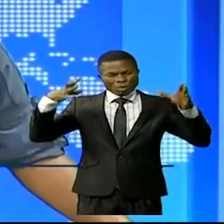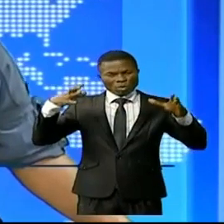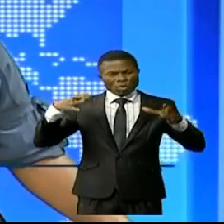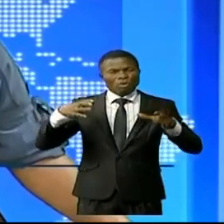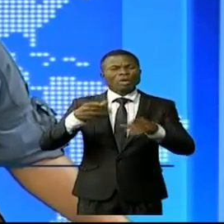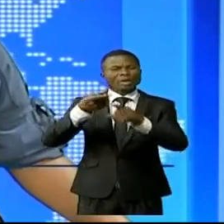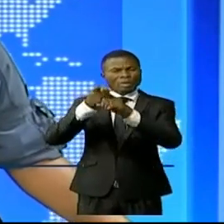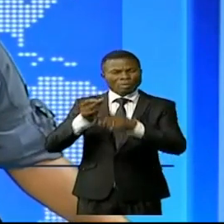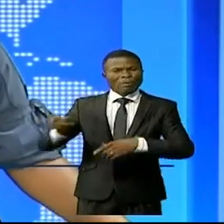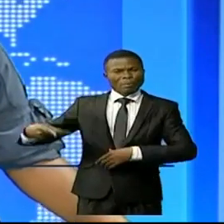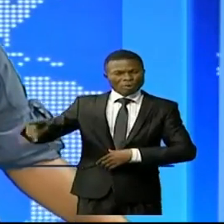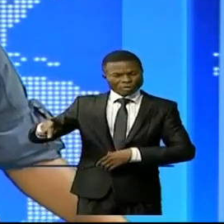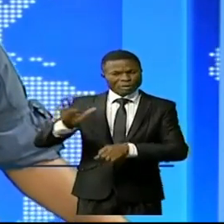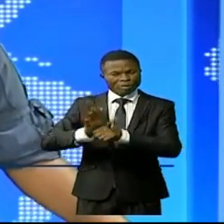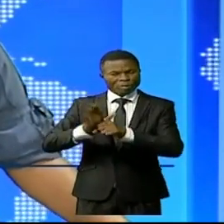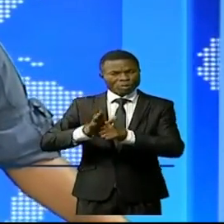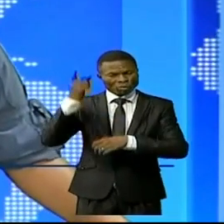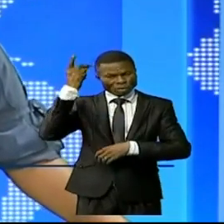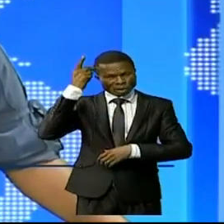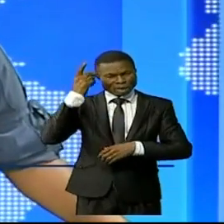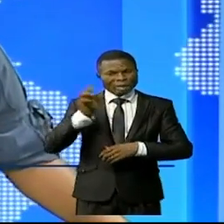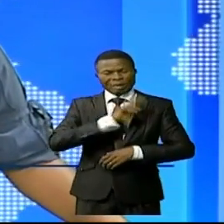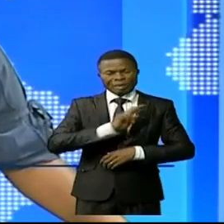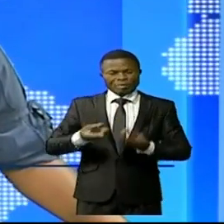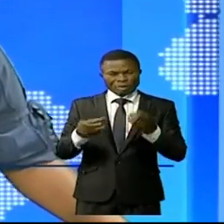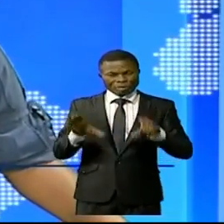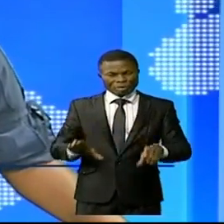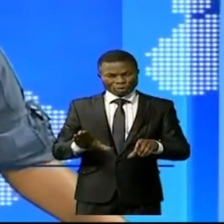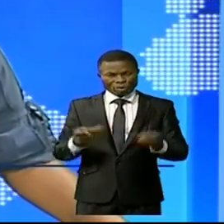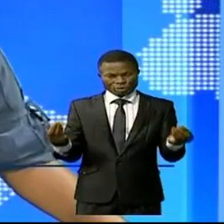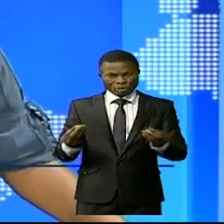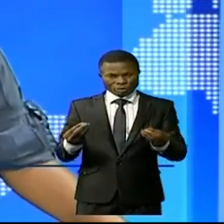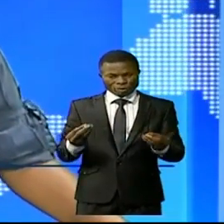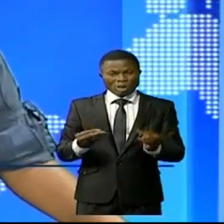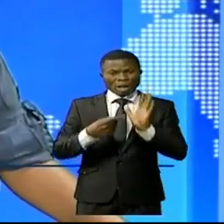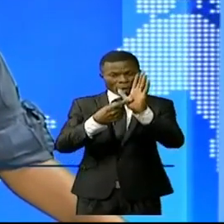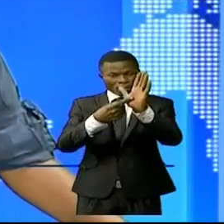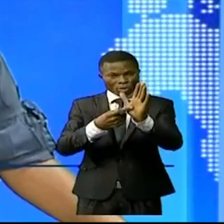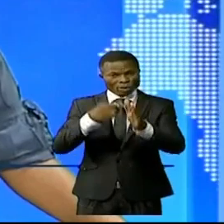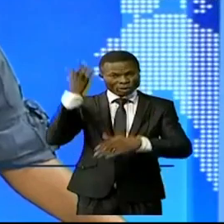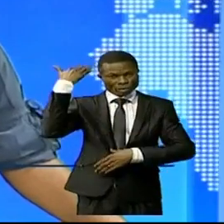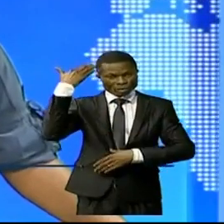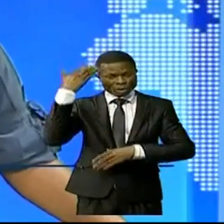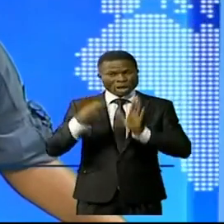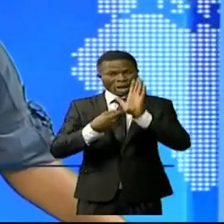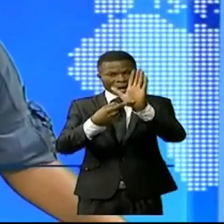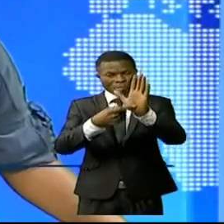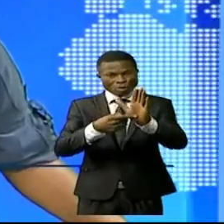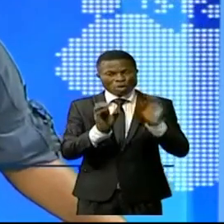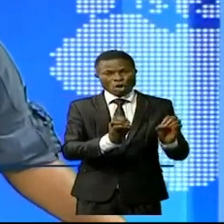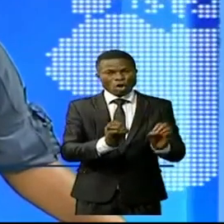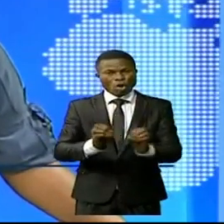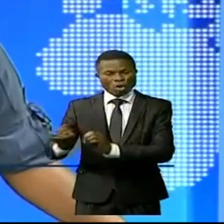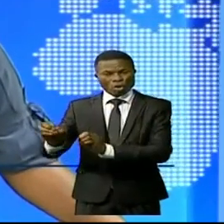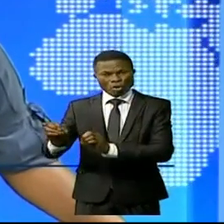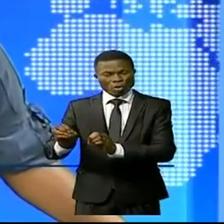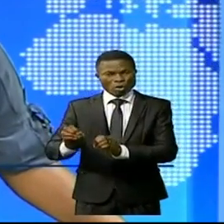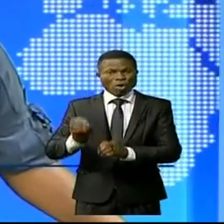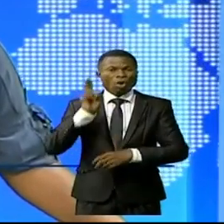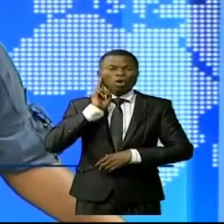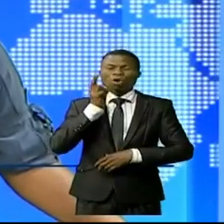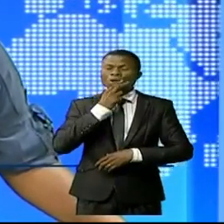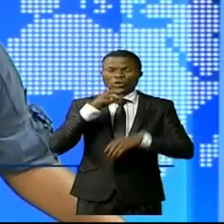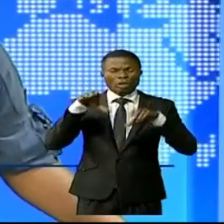produit vivrier des différentes provinces de la RDC cela a été démontré lors de l'exposition organisée à Fleuve Congo